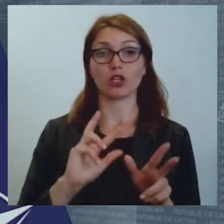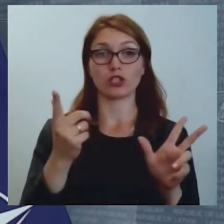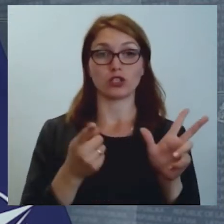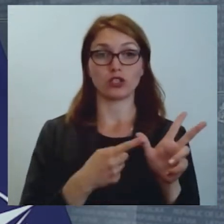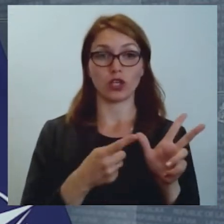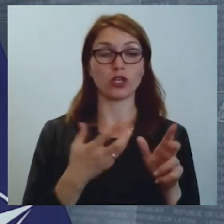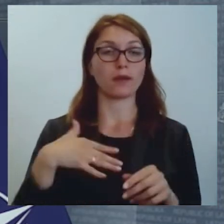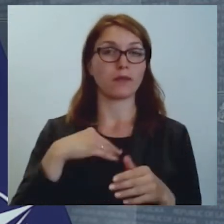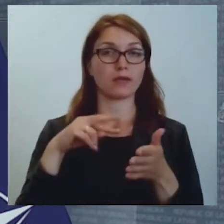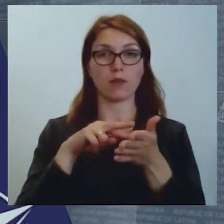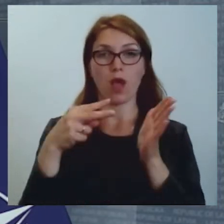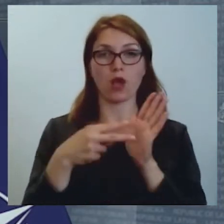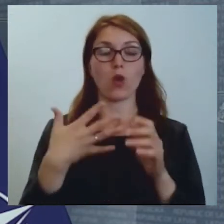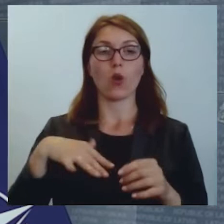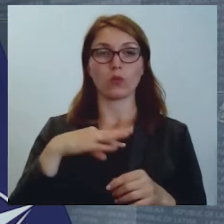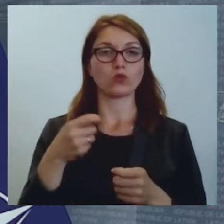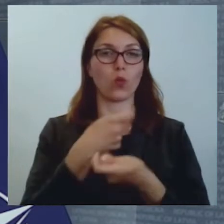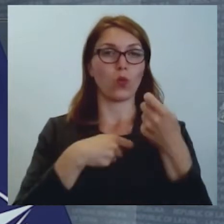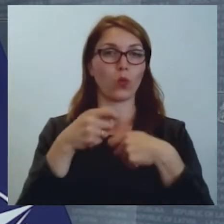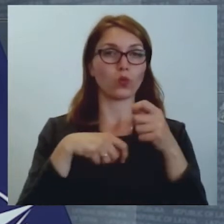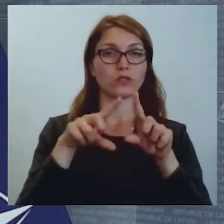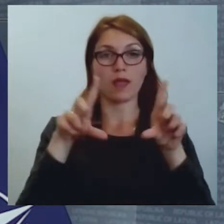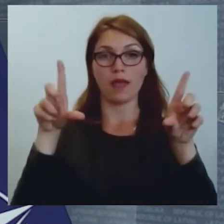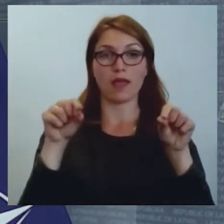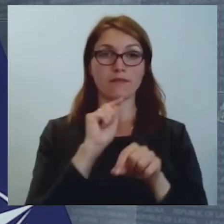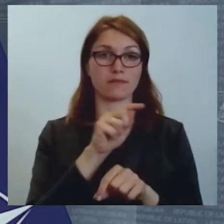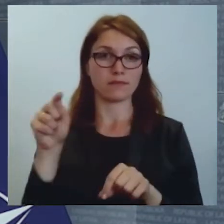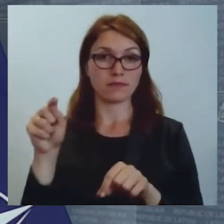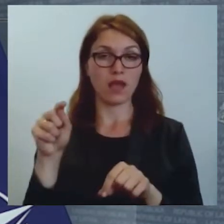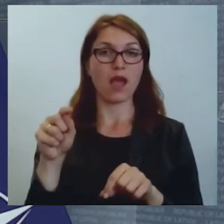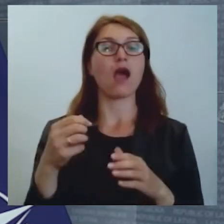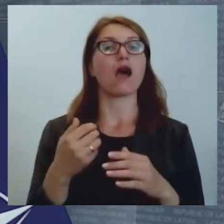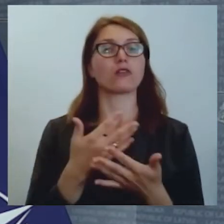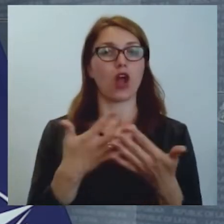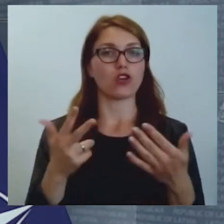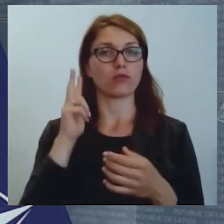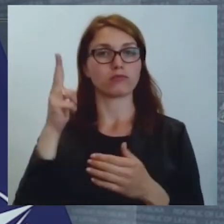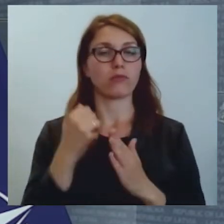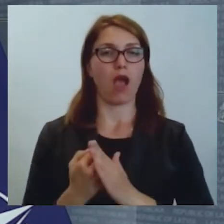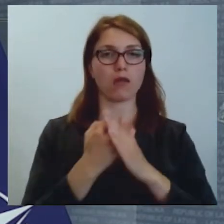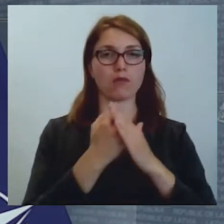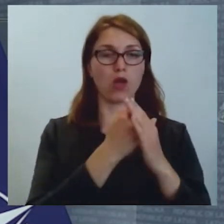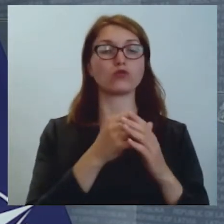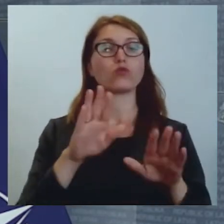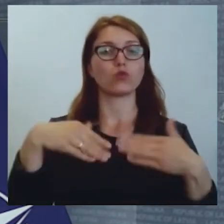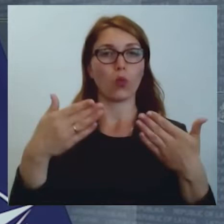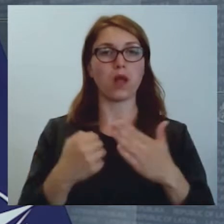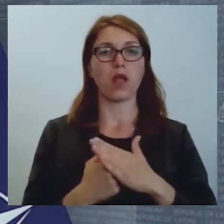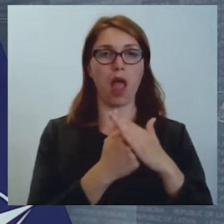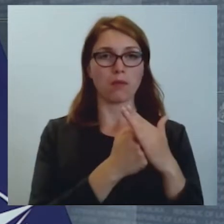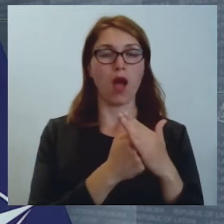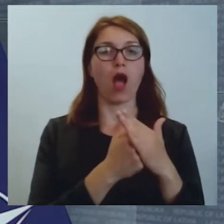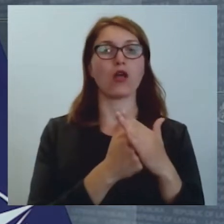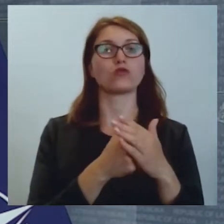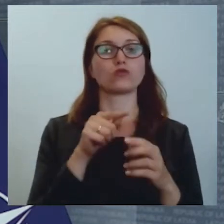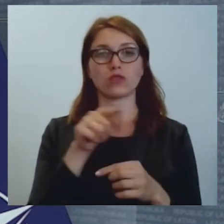ko mēs plānojam mūsu uzņēmējiem, ir ar grantu atbalstīt tos uzņēmumus, kuri